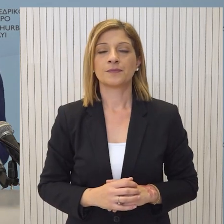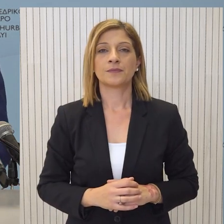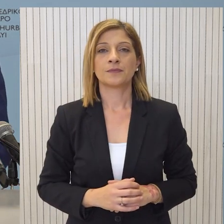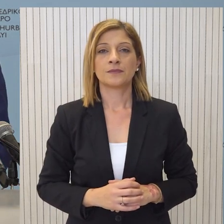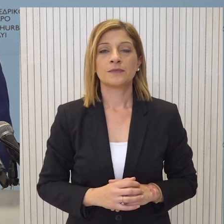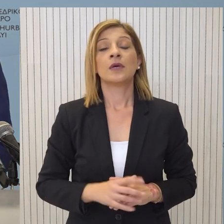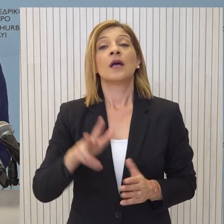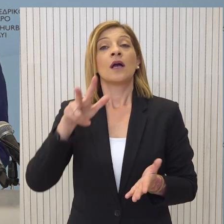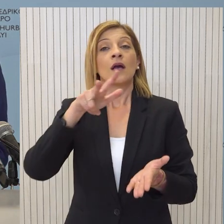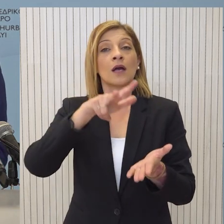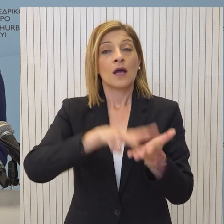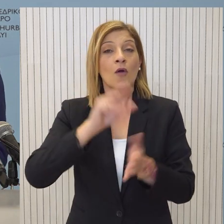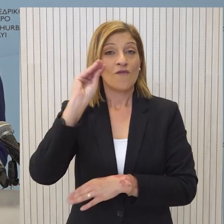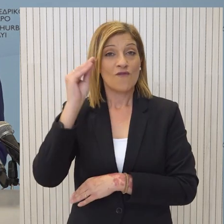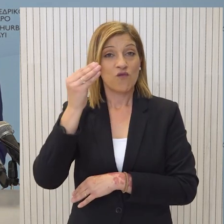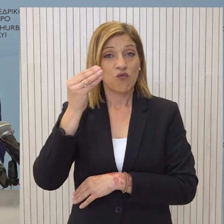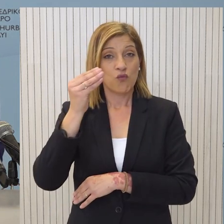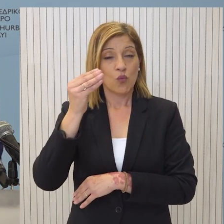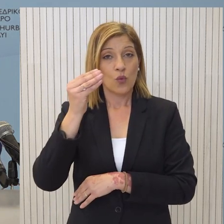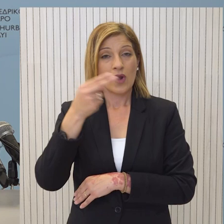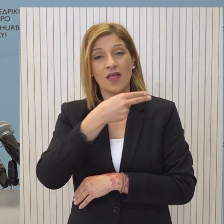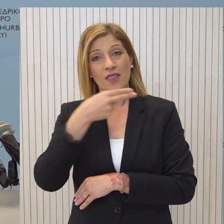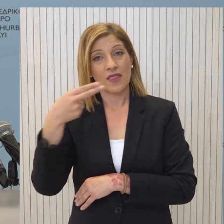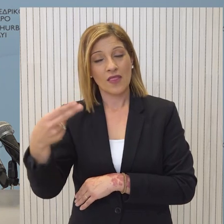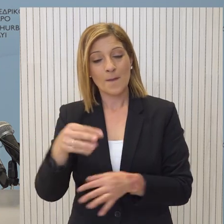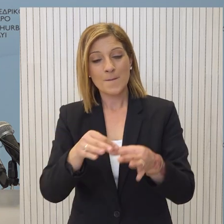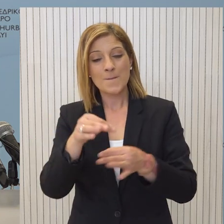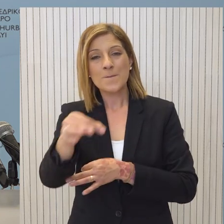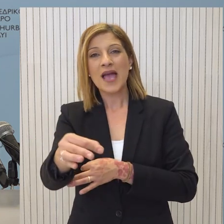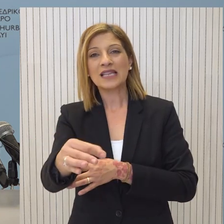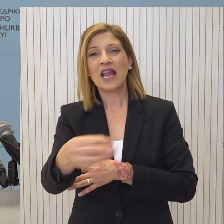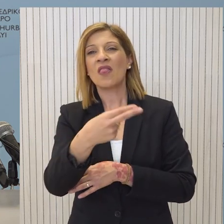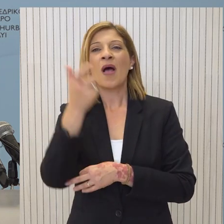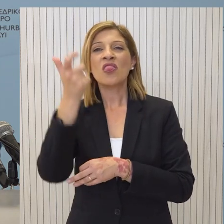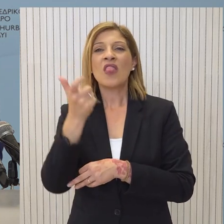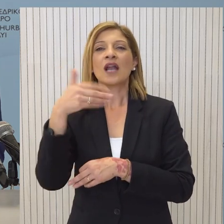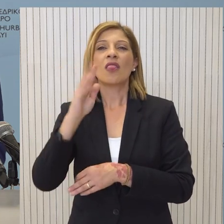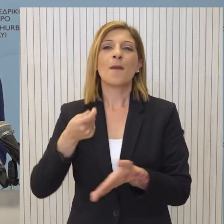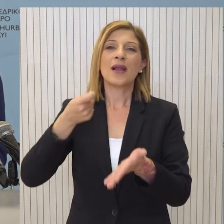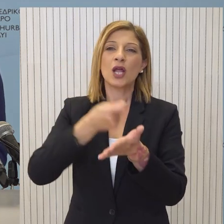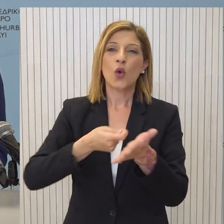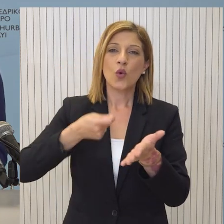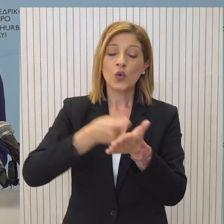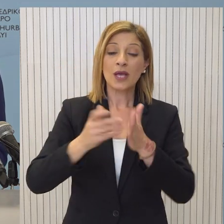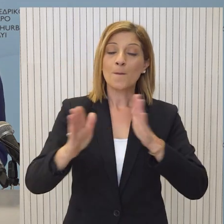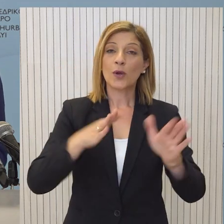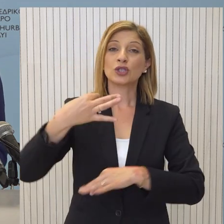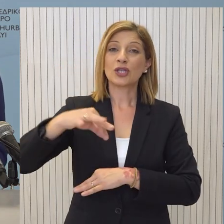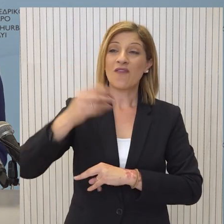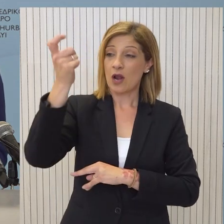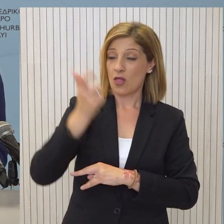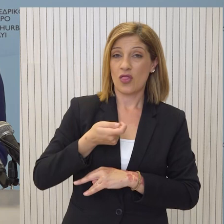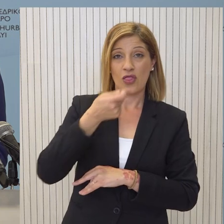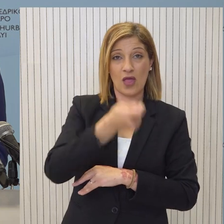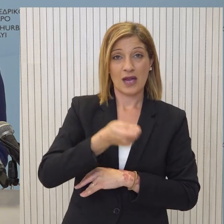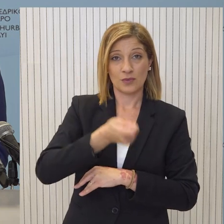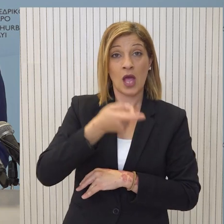Η έγκριση από τη Βουλή των Αντιπροσώπων της θέσμης μέτρων αντιμετώπισης των μη εξυπηρετούμενων δανείων και προστασίας των ευάλωτων δανειοληπτών